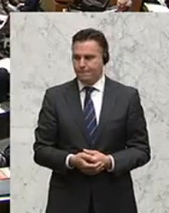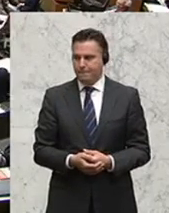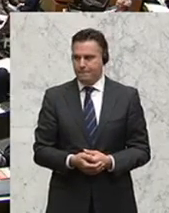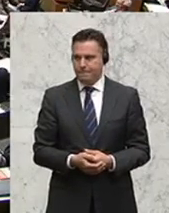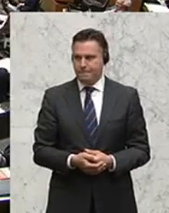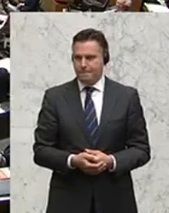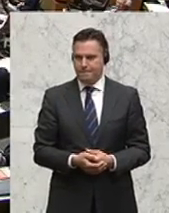Applaus